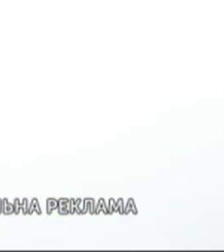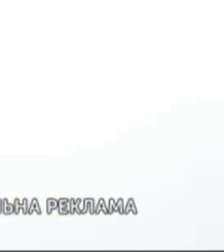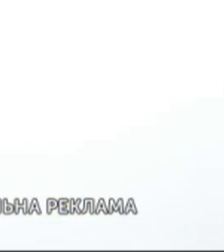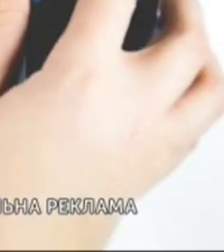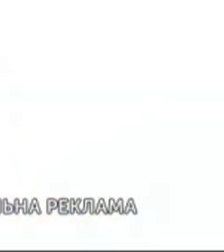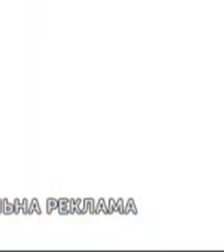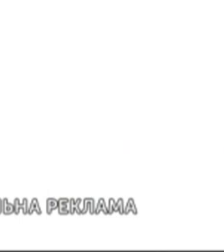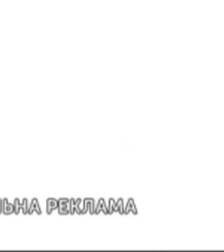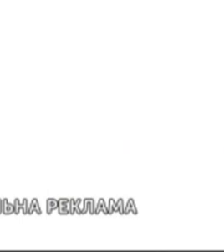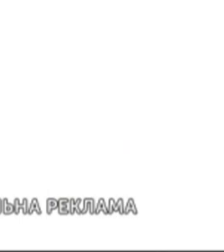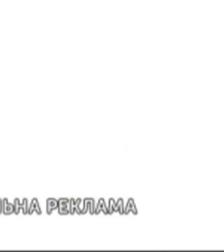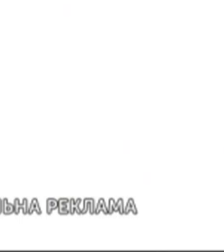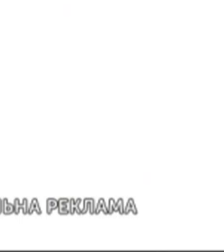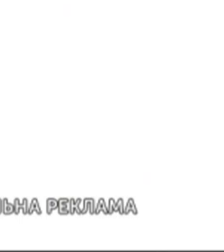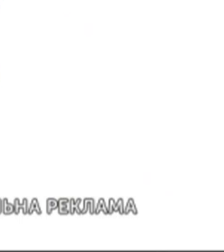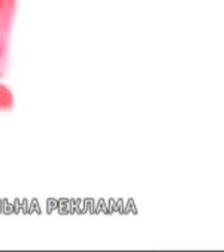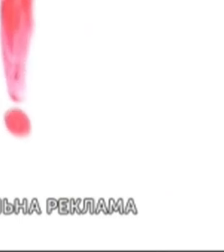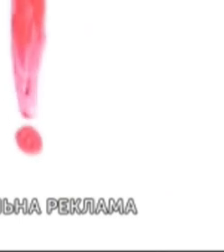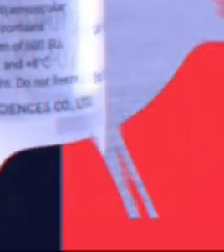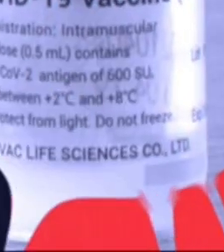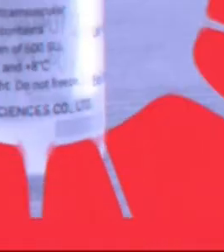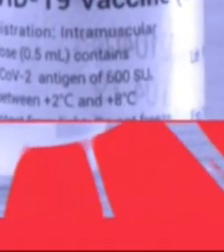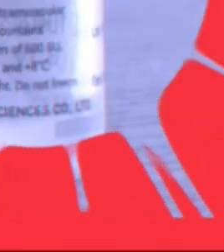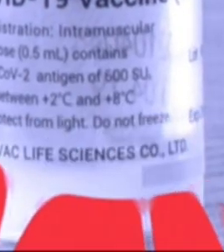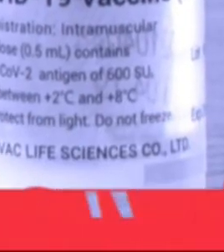обробляйте м'ясні продукти. Будьте здорові!